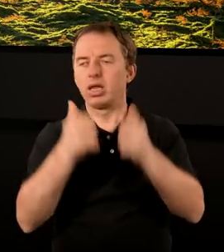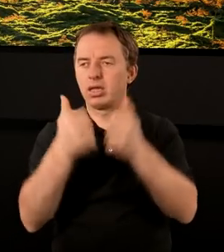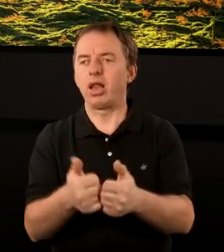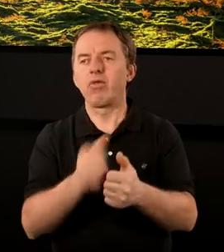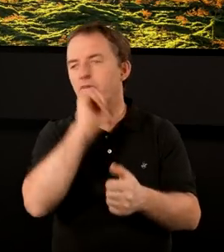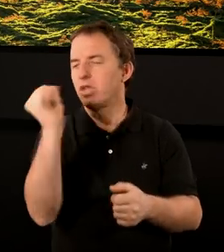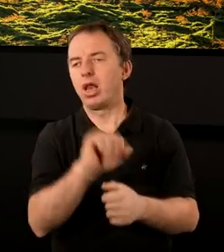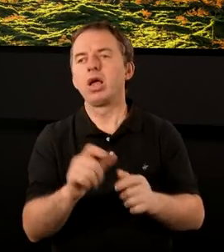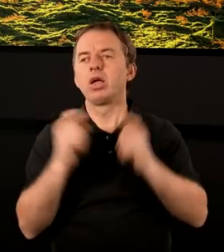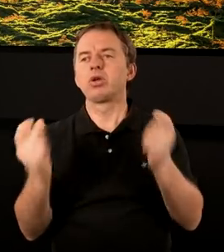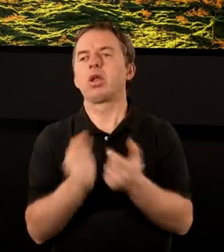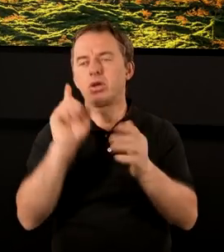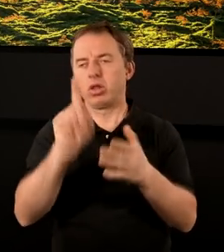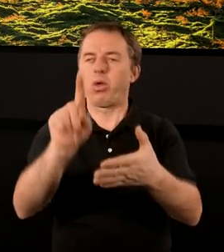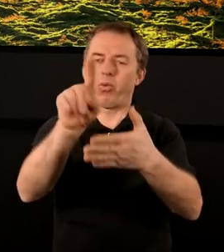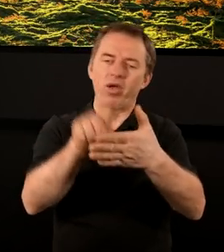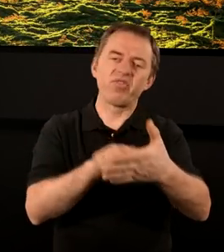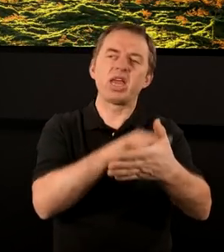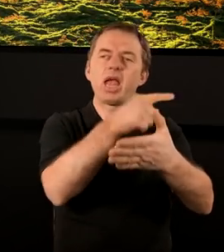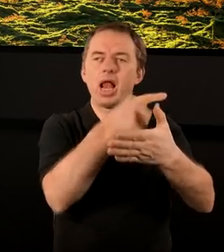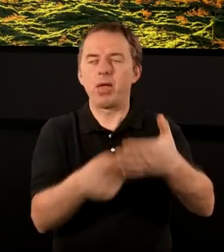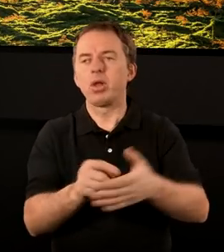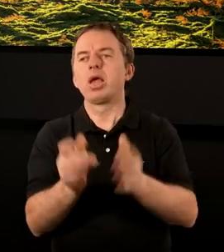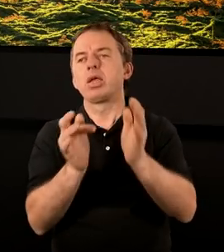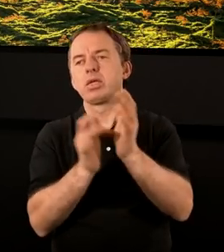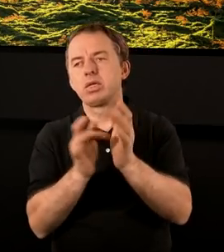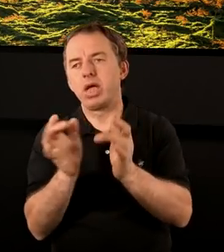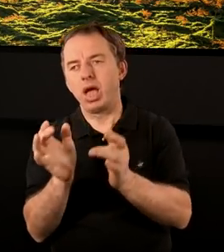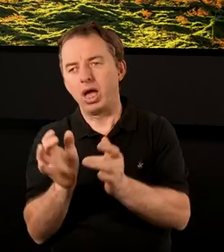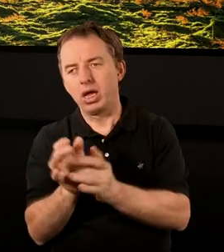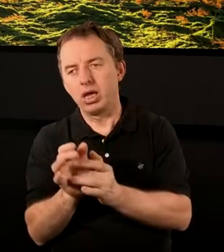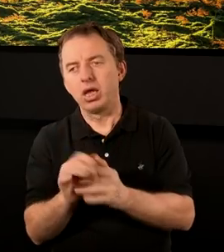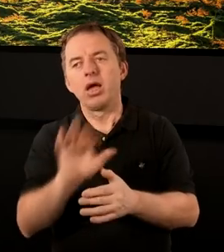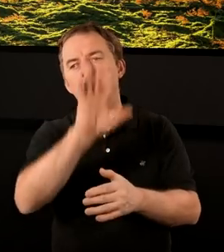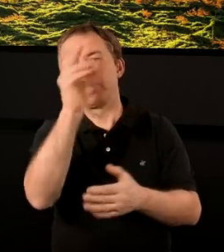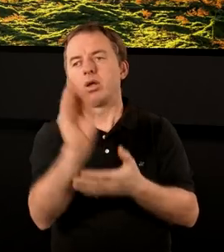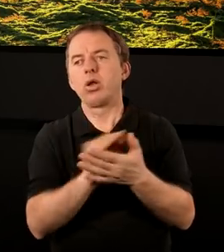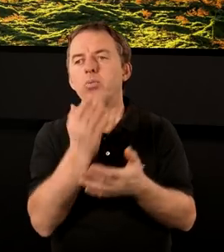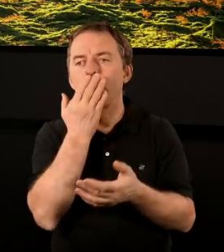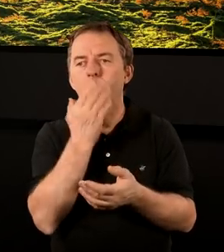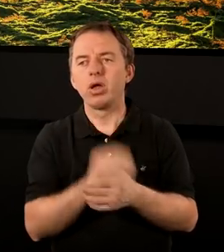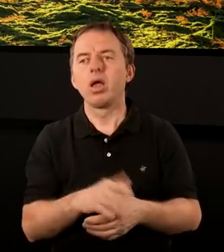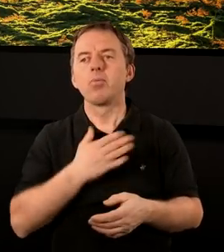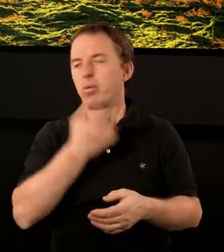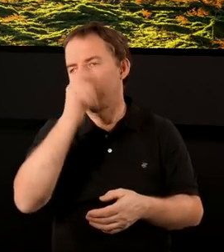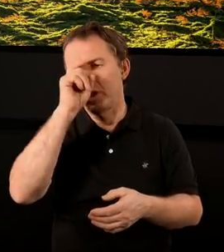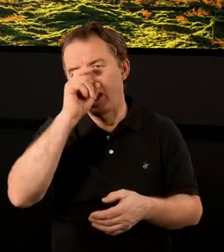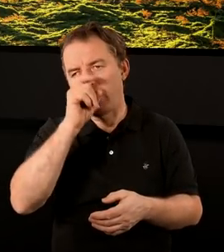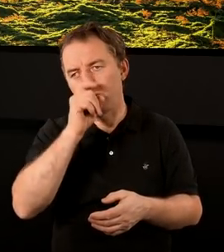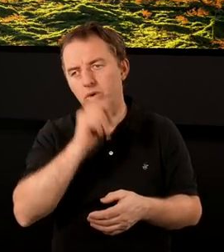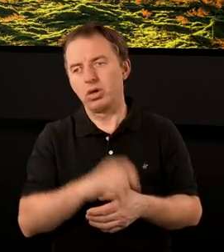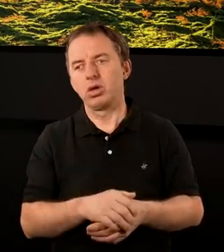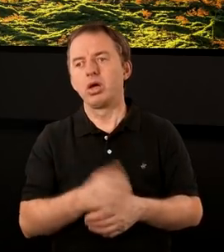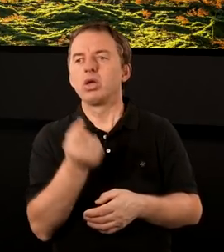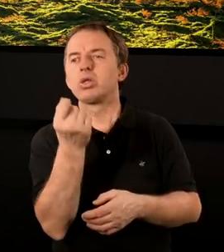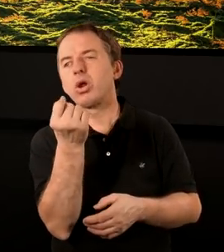nie stanowią zagrożenia, bo zostały wyeliminowane. I nagle Pan Jezus w tym takim pięknym opisie mówi, ale mam ci nieco za